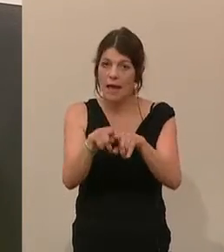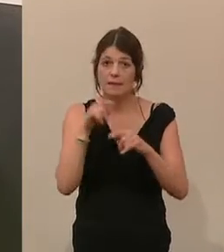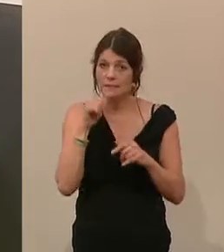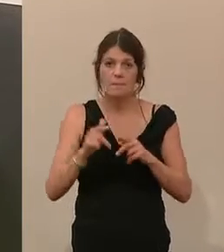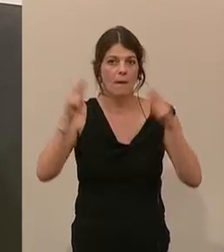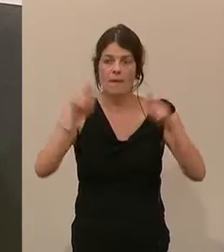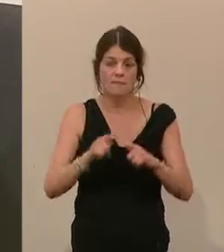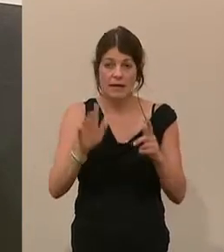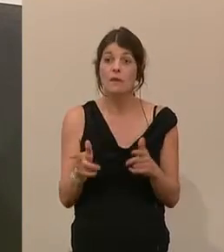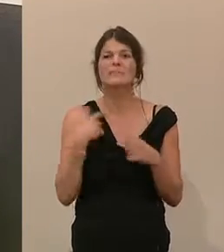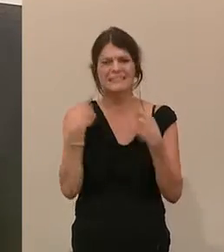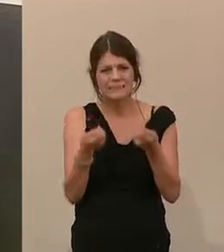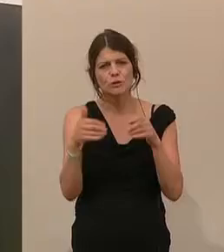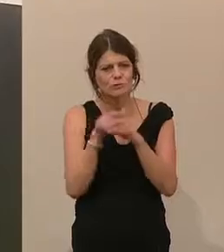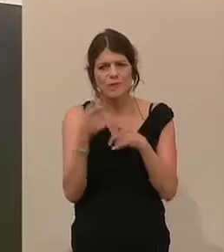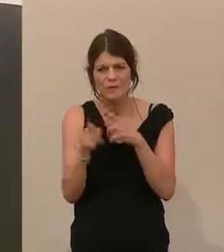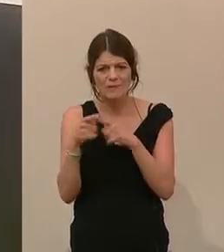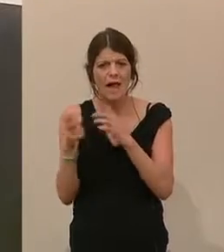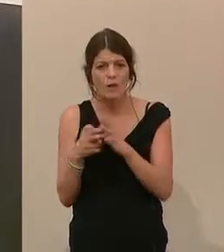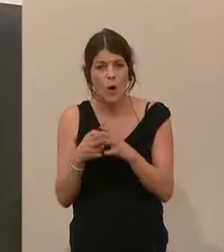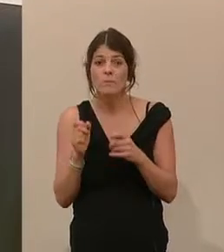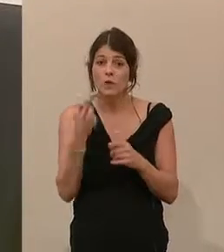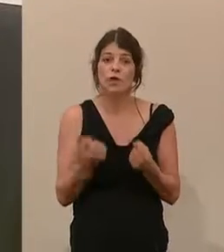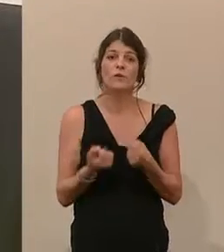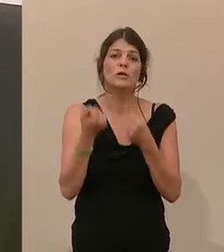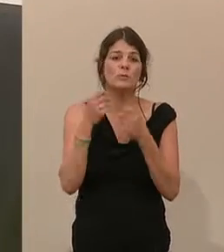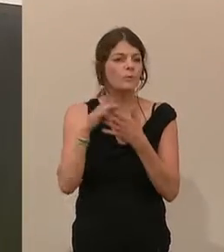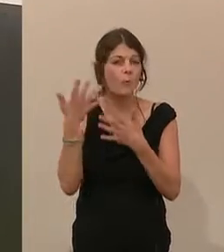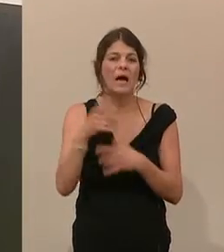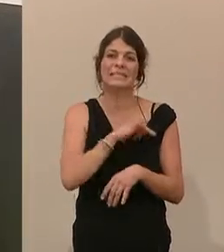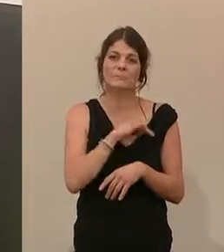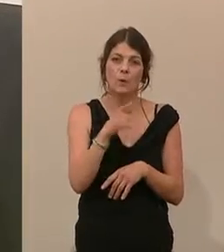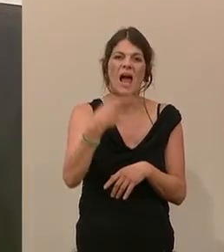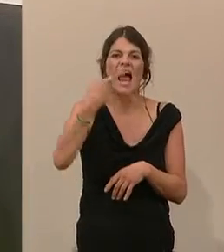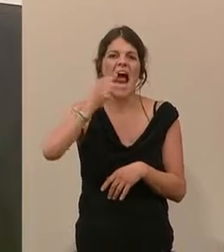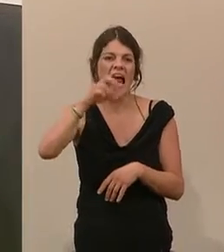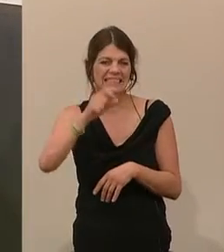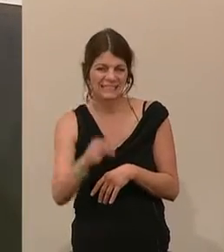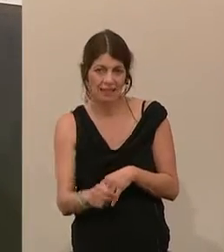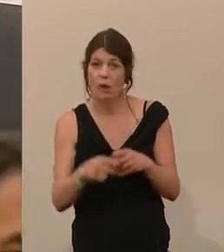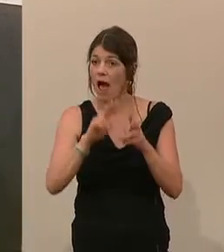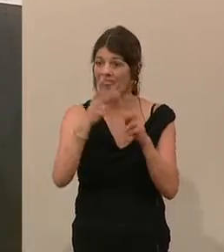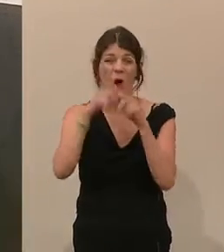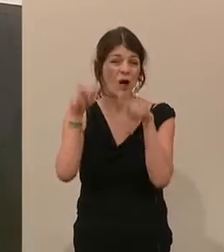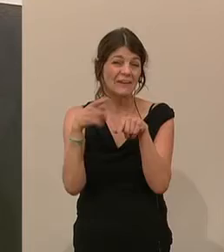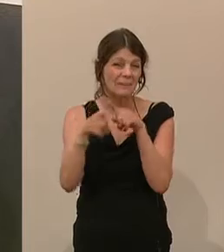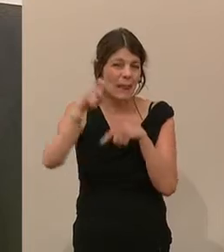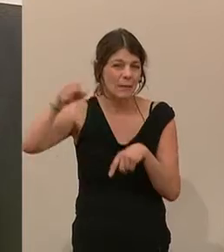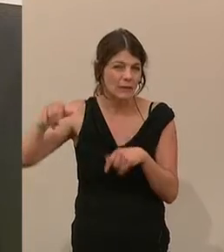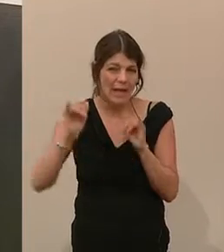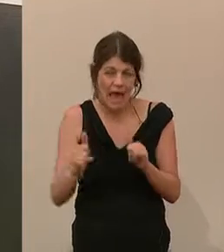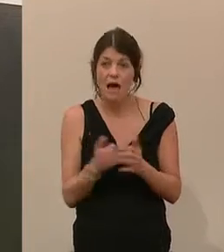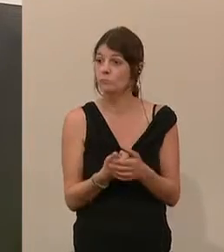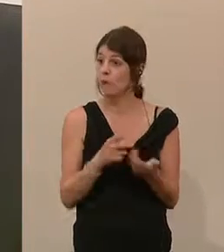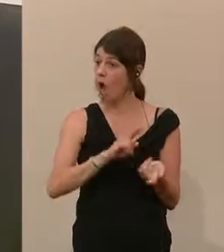Stellen haben mit schwerpunktmäßig Innsbruck, Garsten und noch ein paar andere Häuser im Lande,